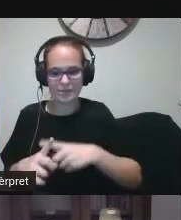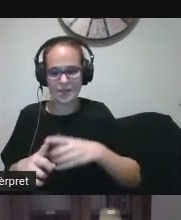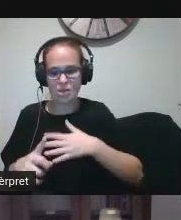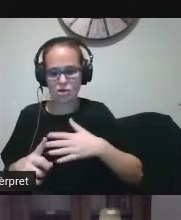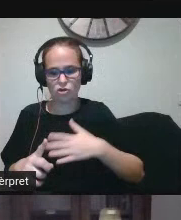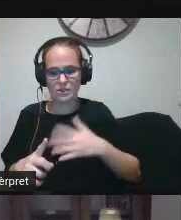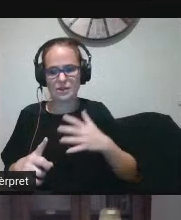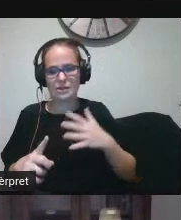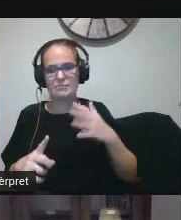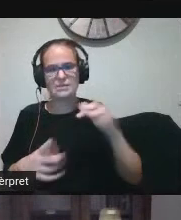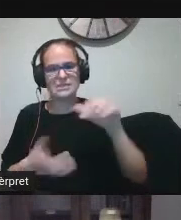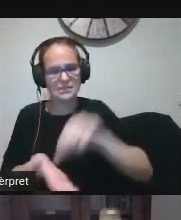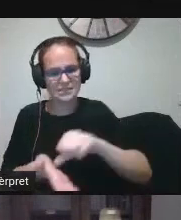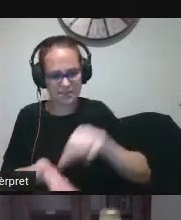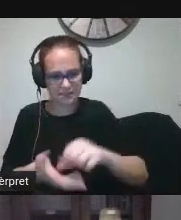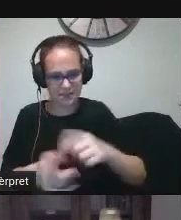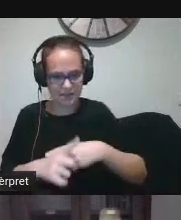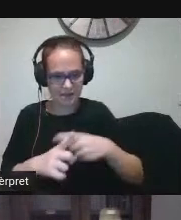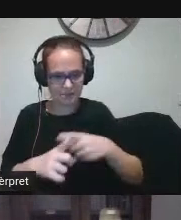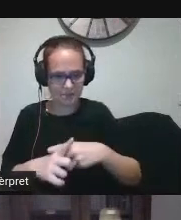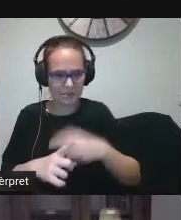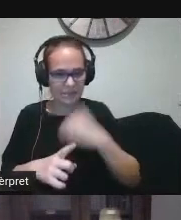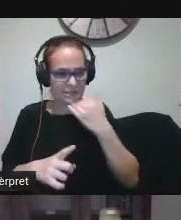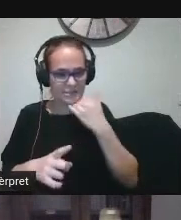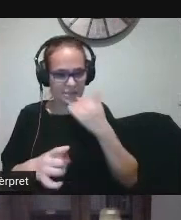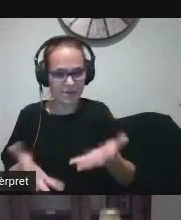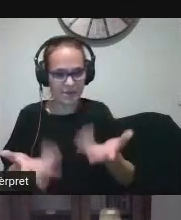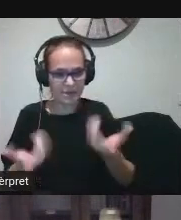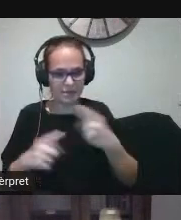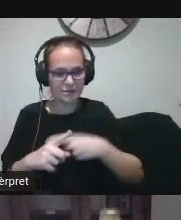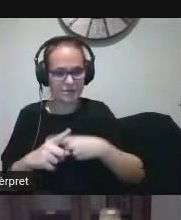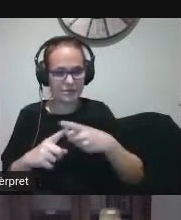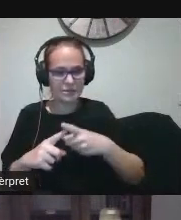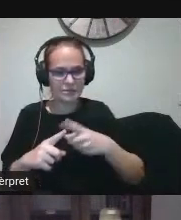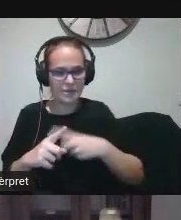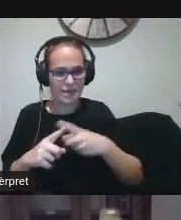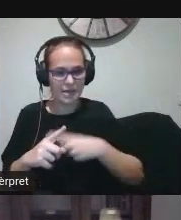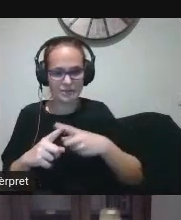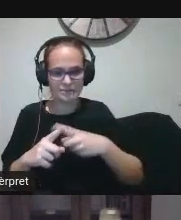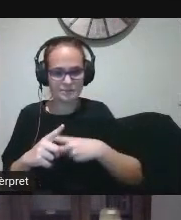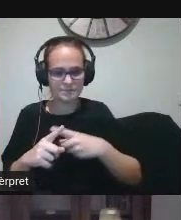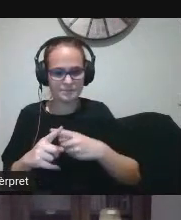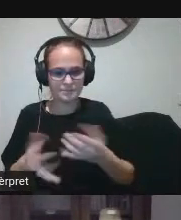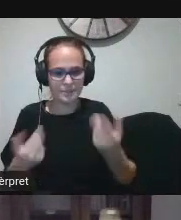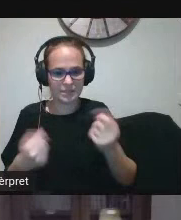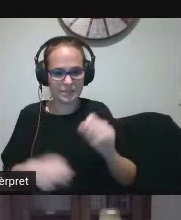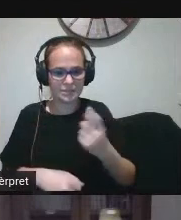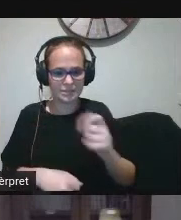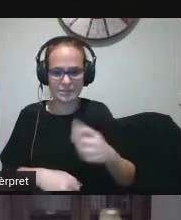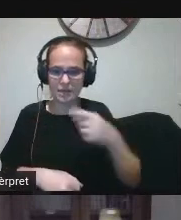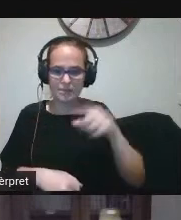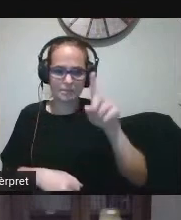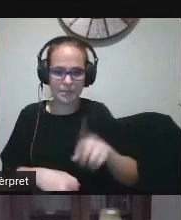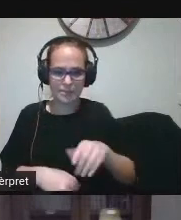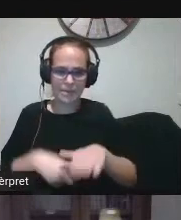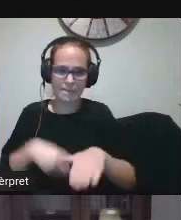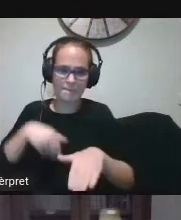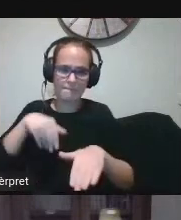Saber quin és el nivell de competència digital és el primer pas per poder